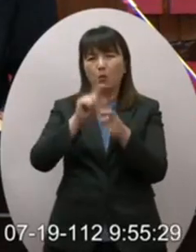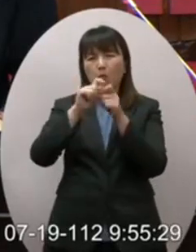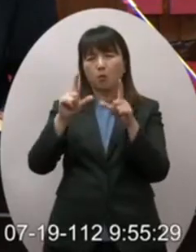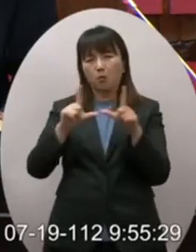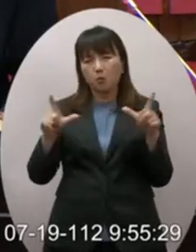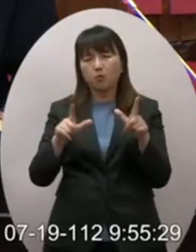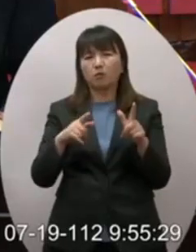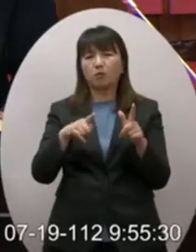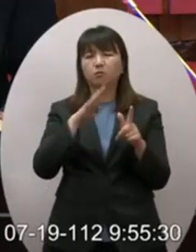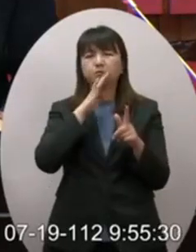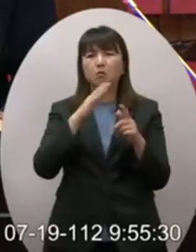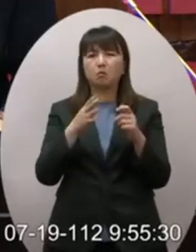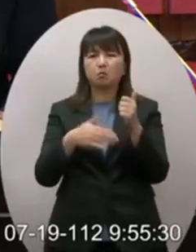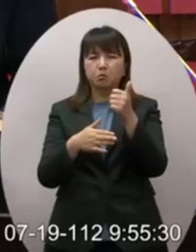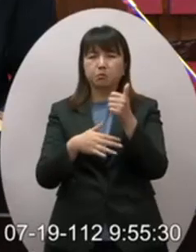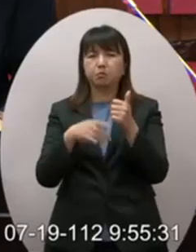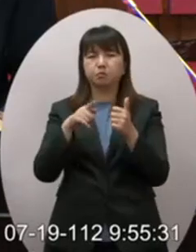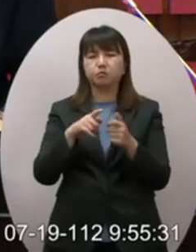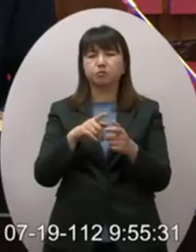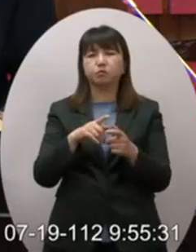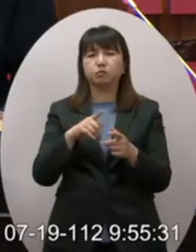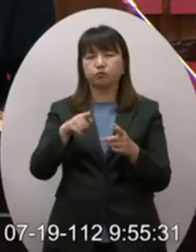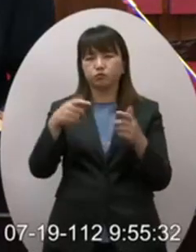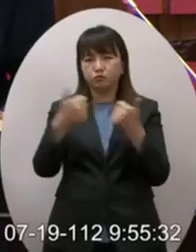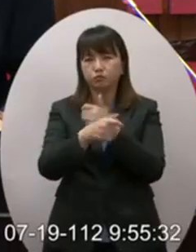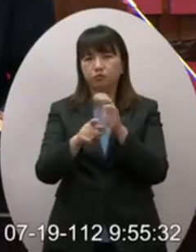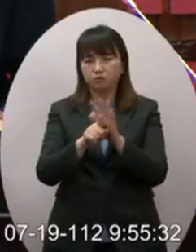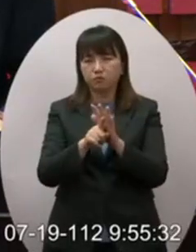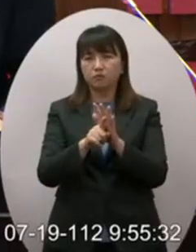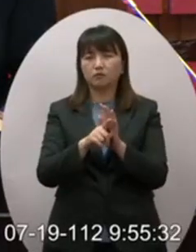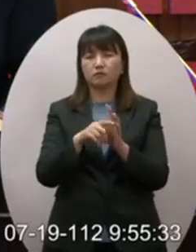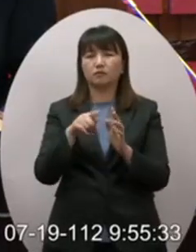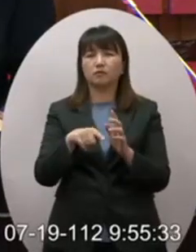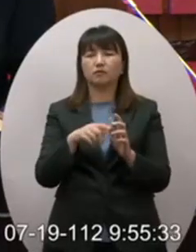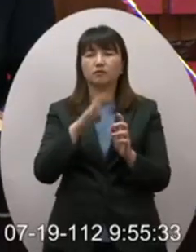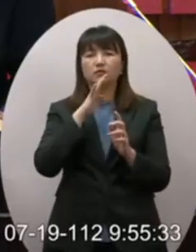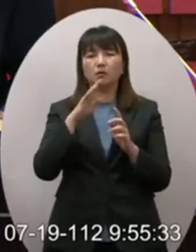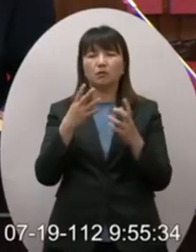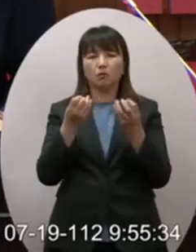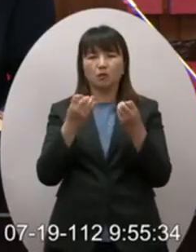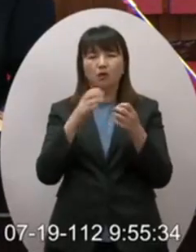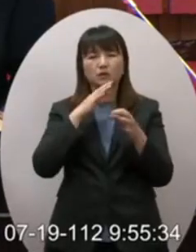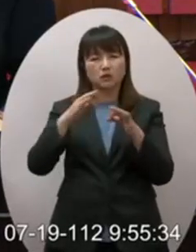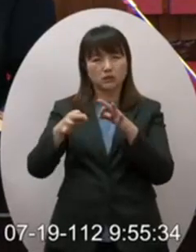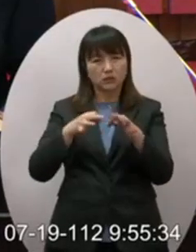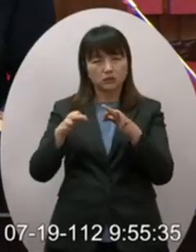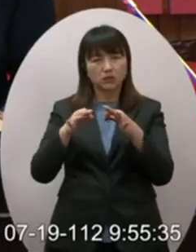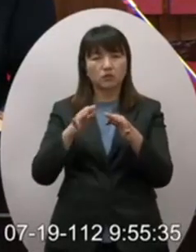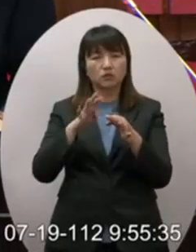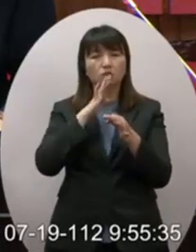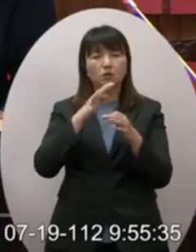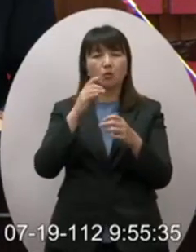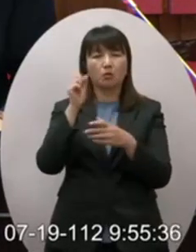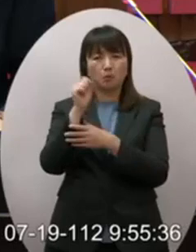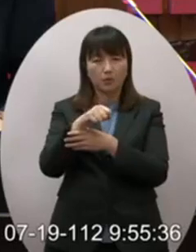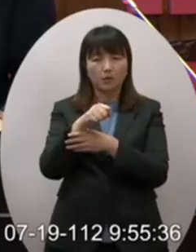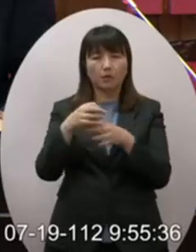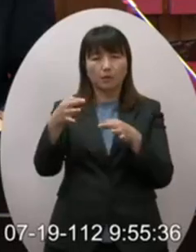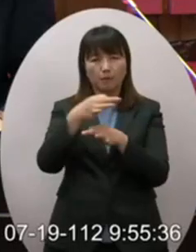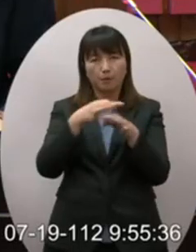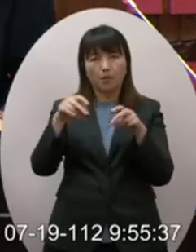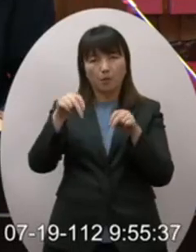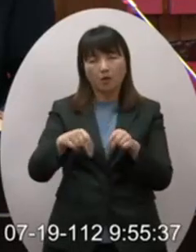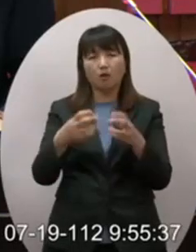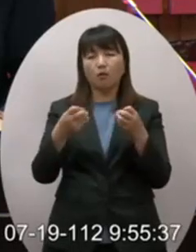也不用吹捧基本上他就是一個沒有市場准入的貿易協定